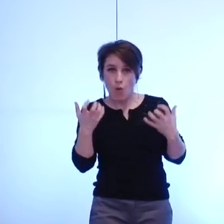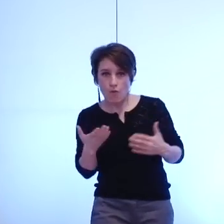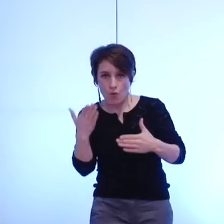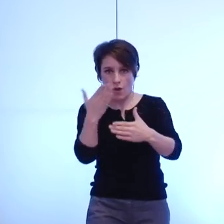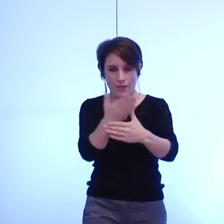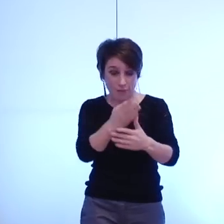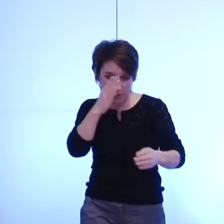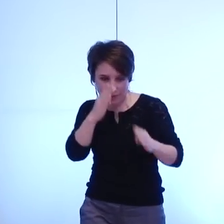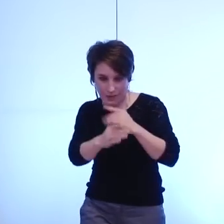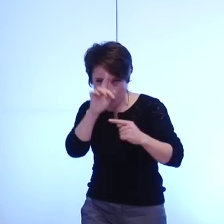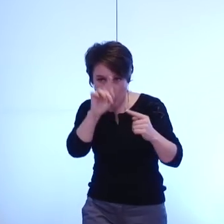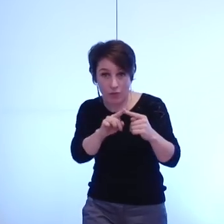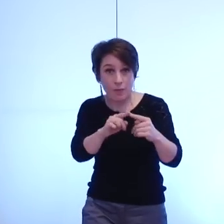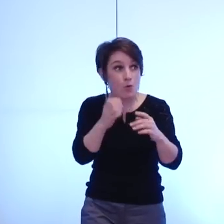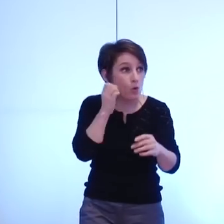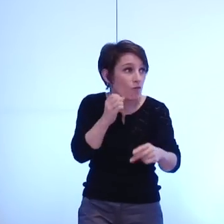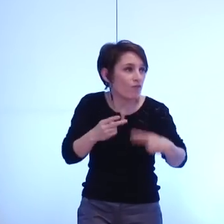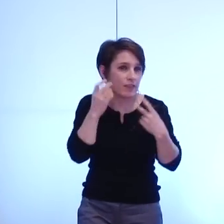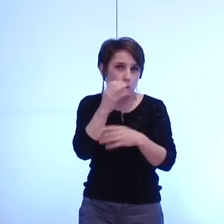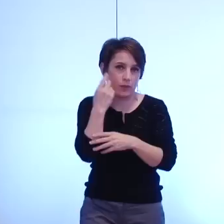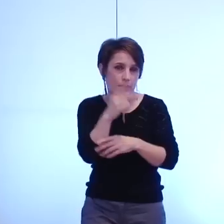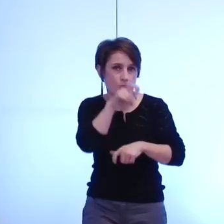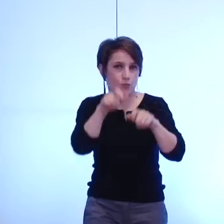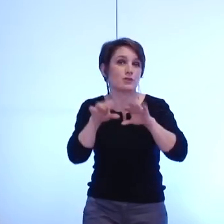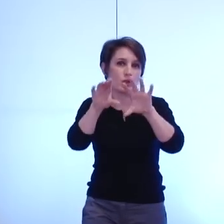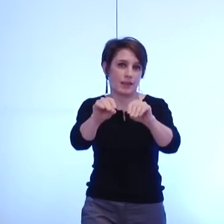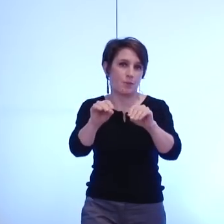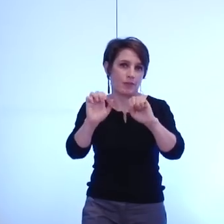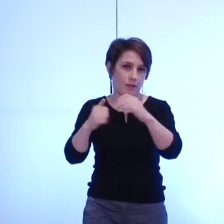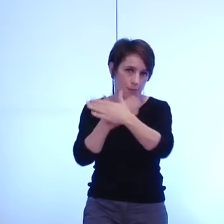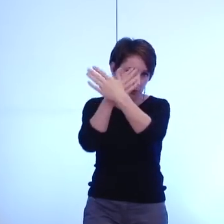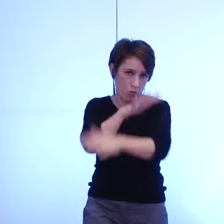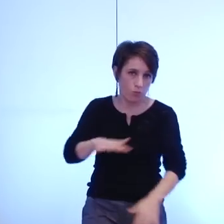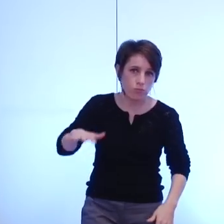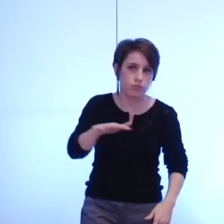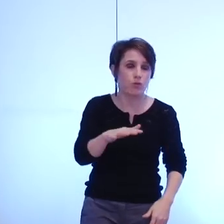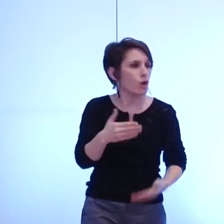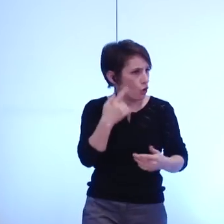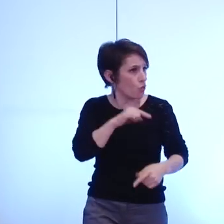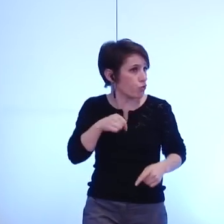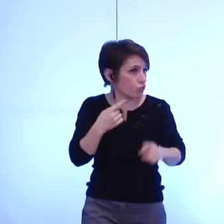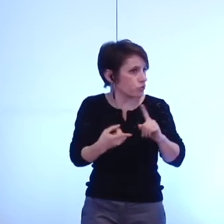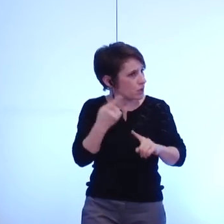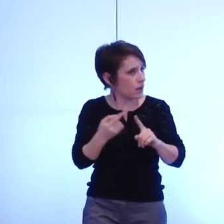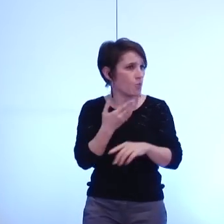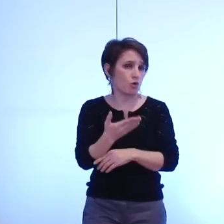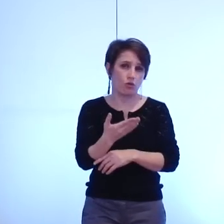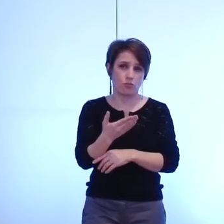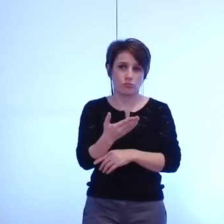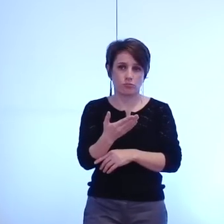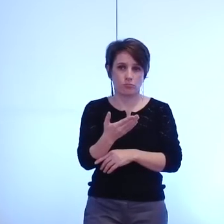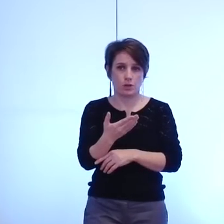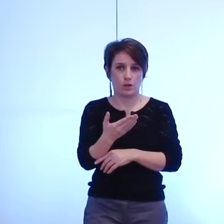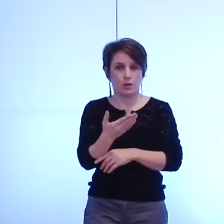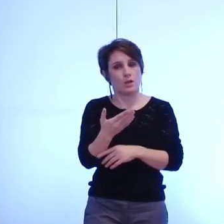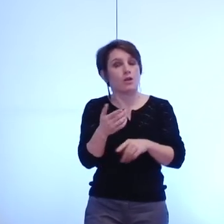sur le quotidien des habitants de cette métropole or c'est ça qui nous importe et c'est aussi une manière d'être qualifié pour la grande